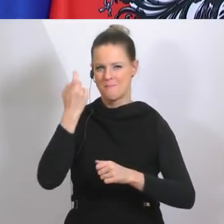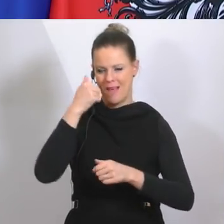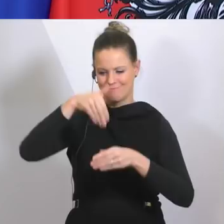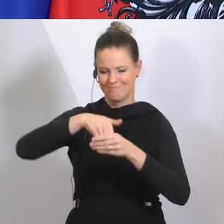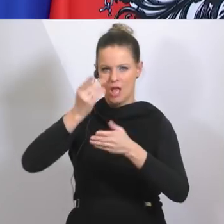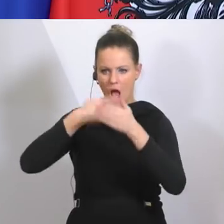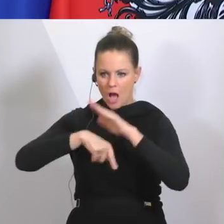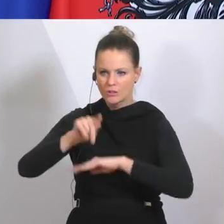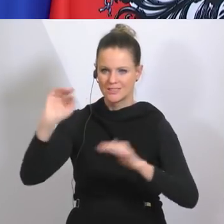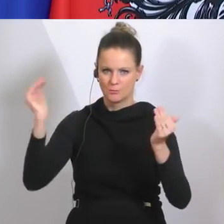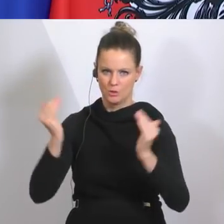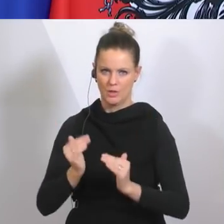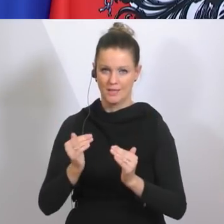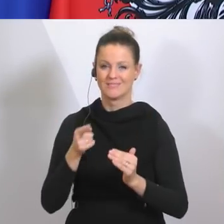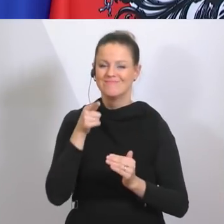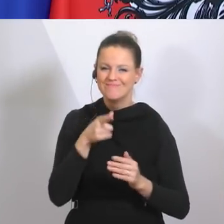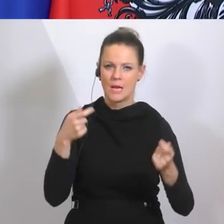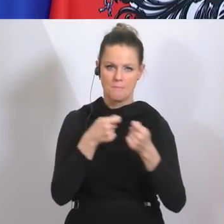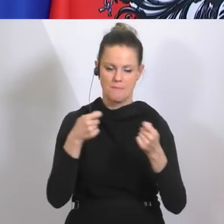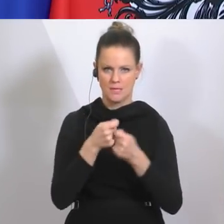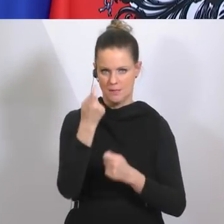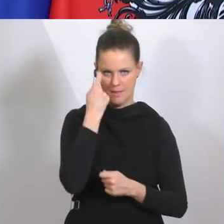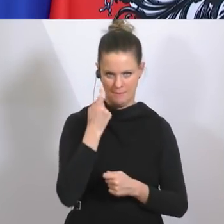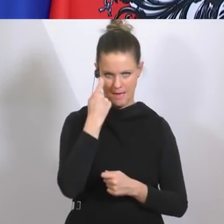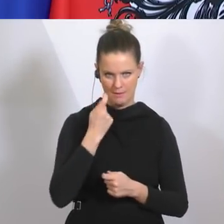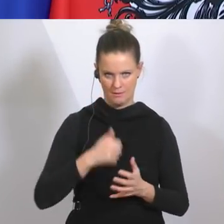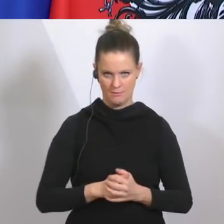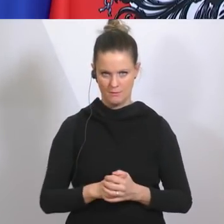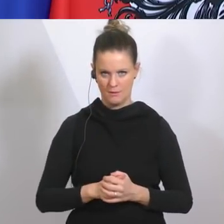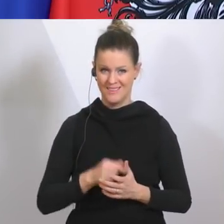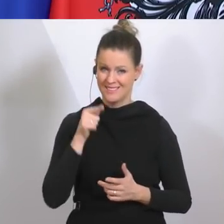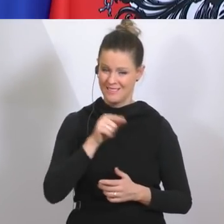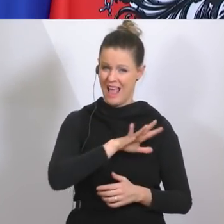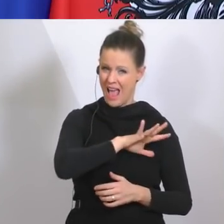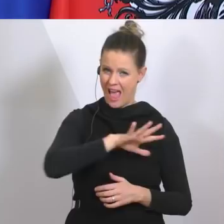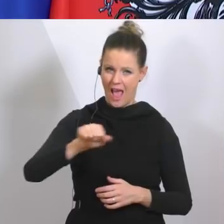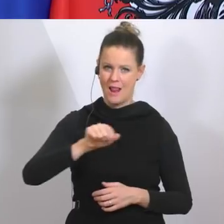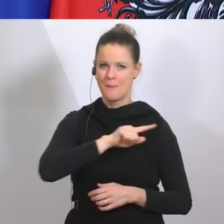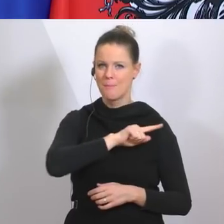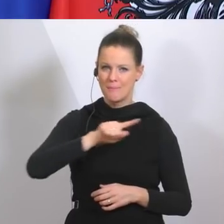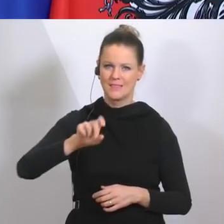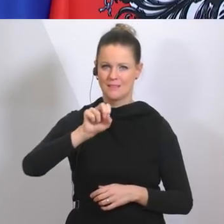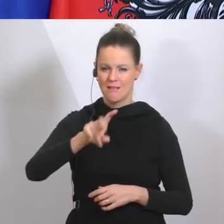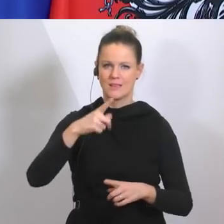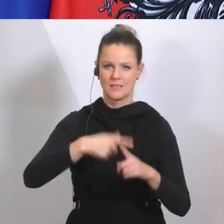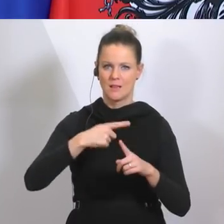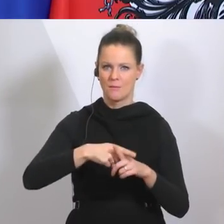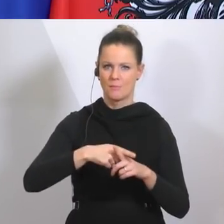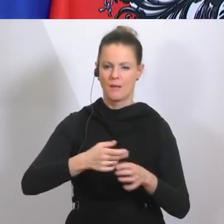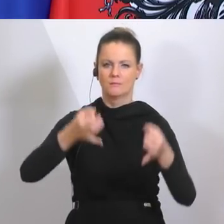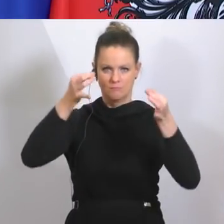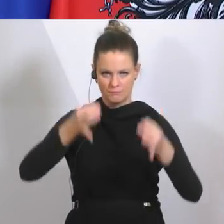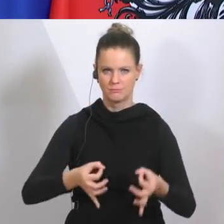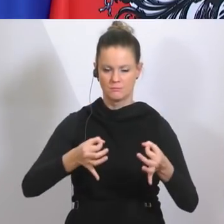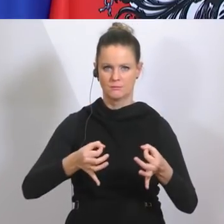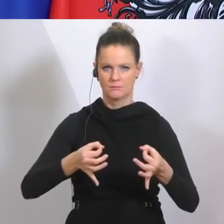Von diesen Maßnahmen habe ich gesprochen, die werden alle bis zum 13. April Gültigkeit haben